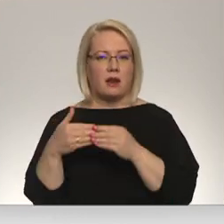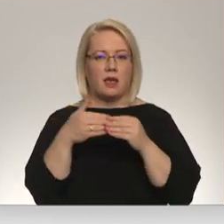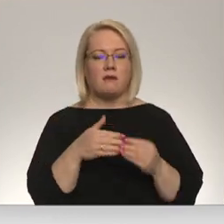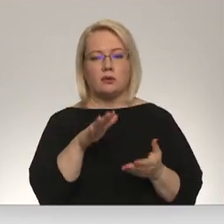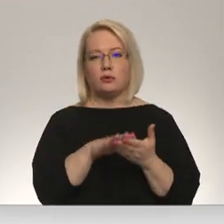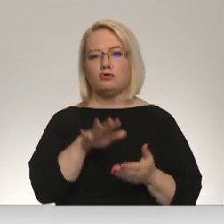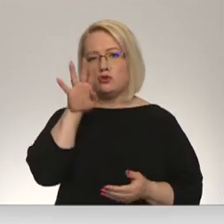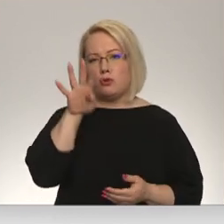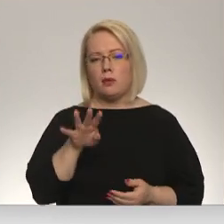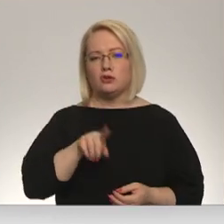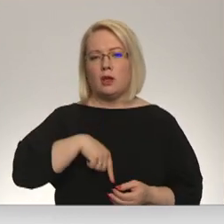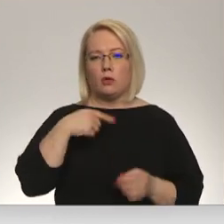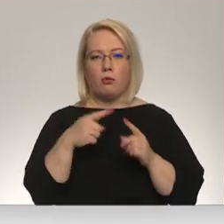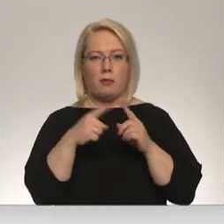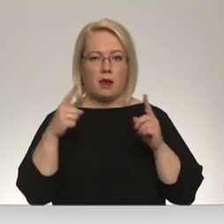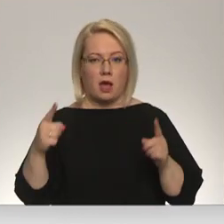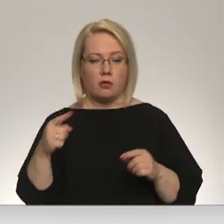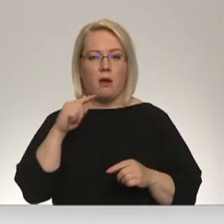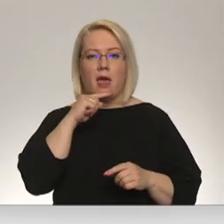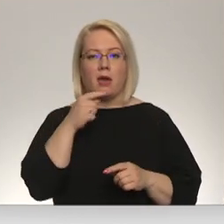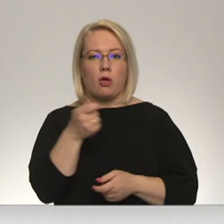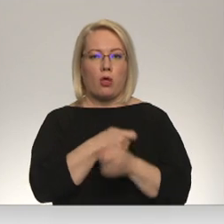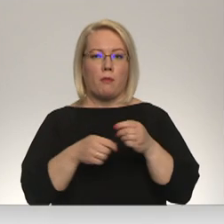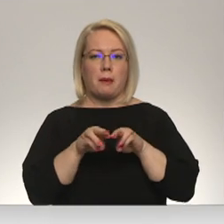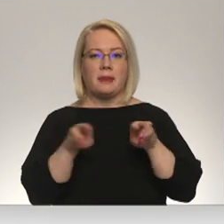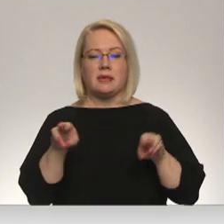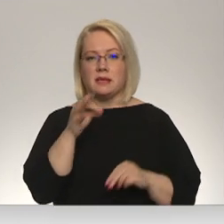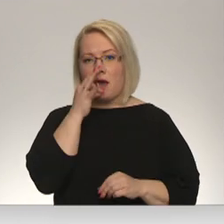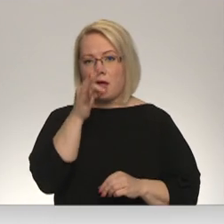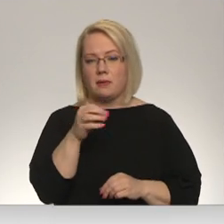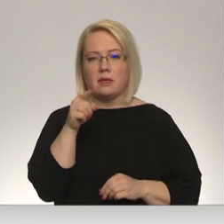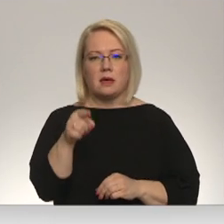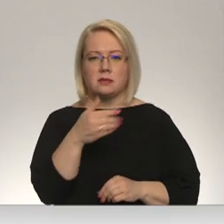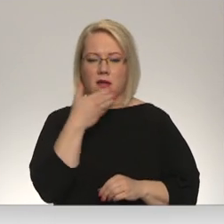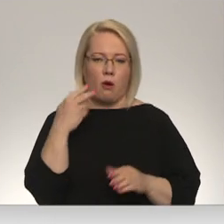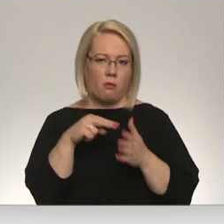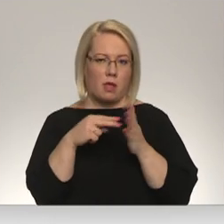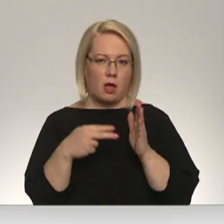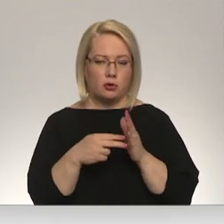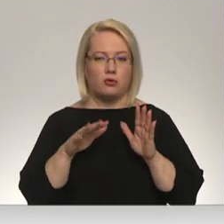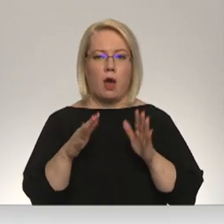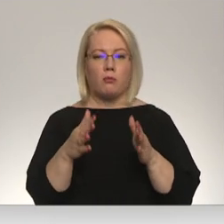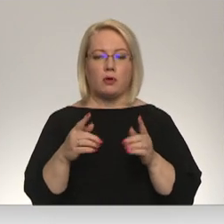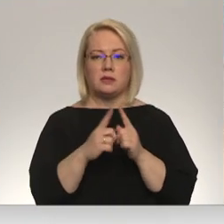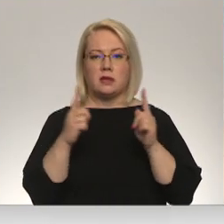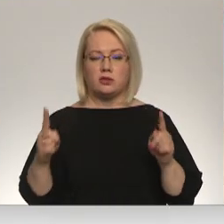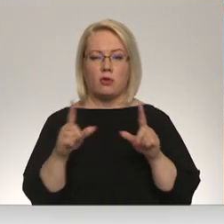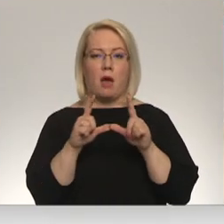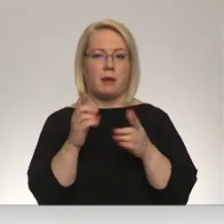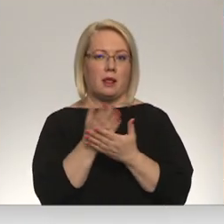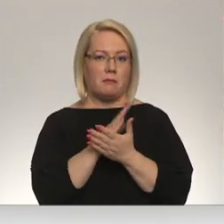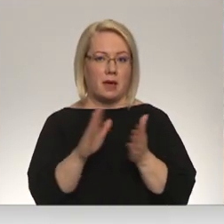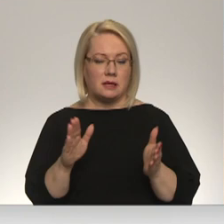četrumēnuši ilgu periodu. Ekonomikas ministrija atbild, ka tas nav plānots, jo apkuras sezona aprīlī beidzas.